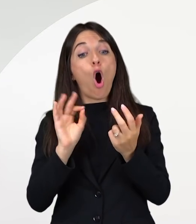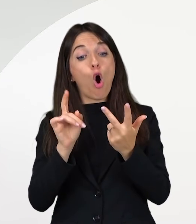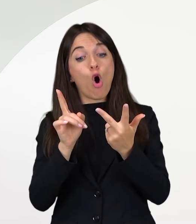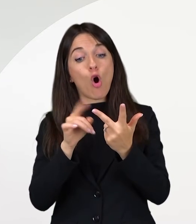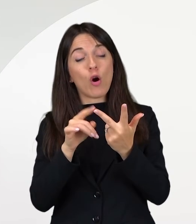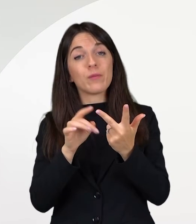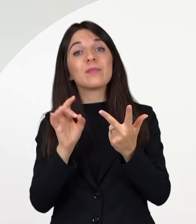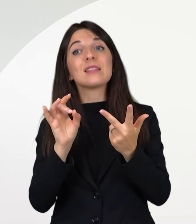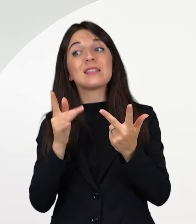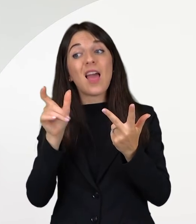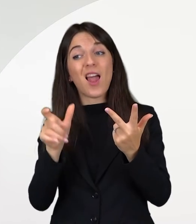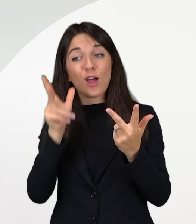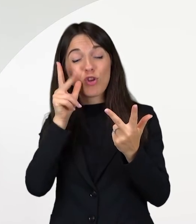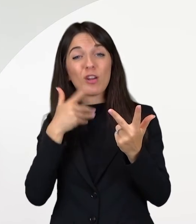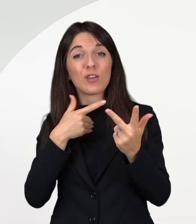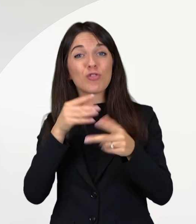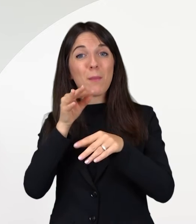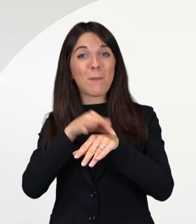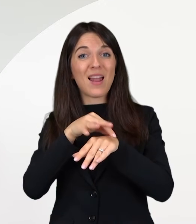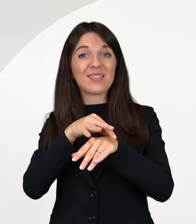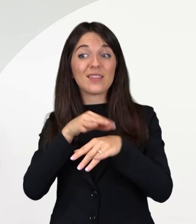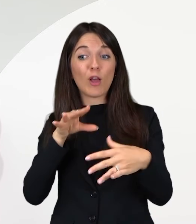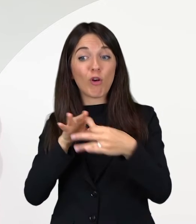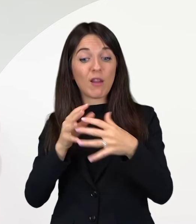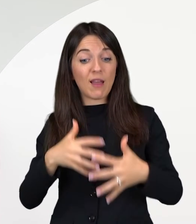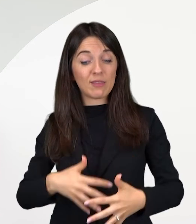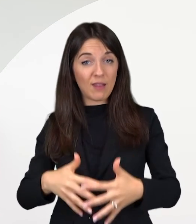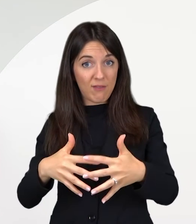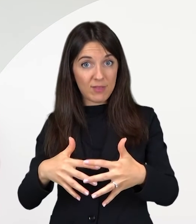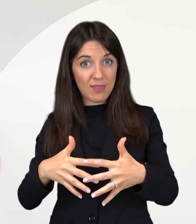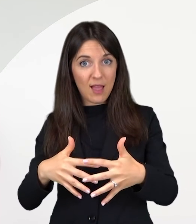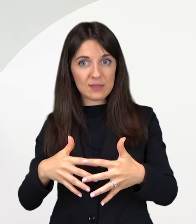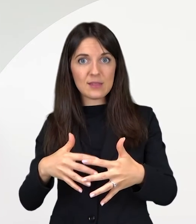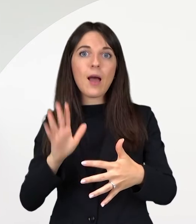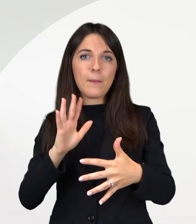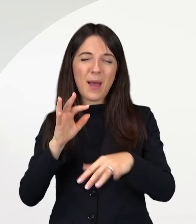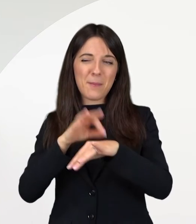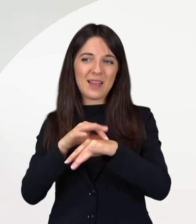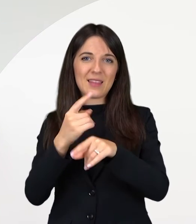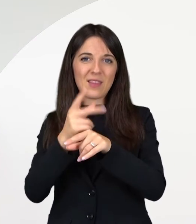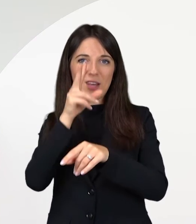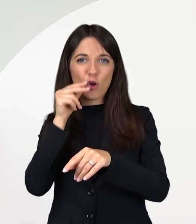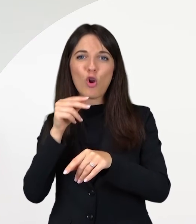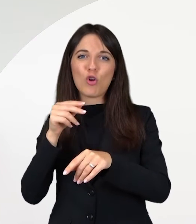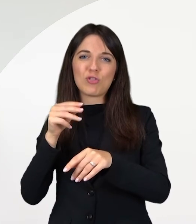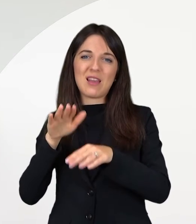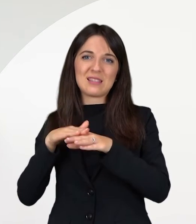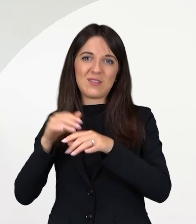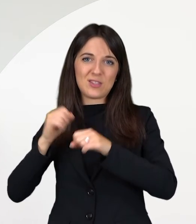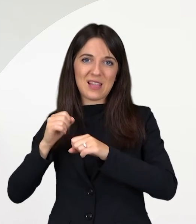Un altro caso invece è quando la donna presenta delle patologie